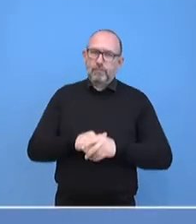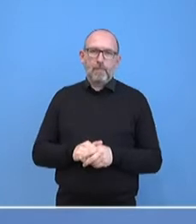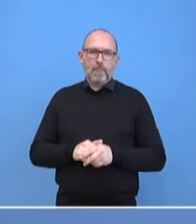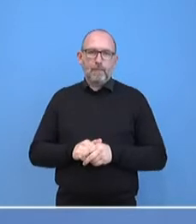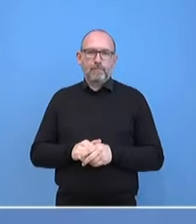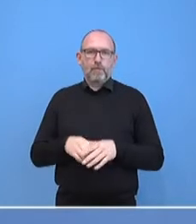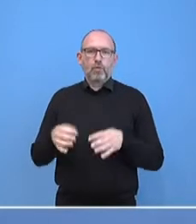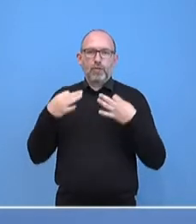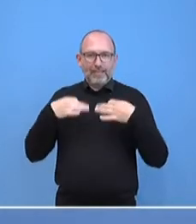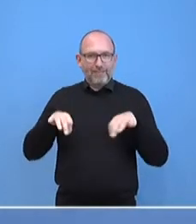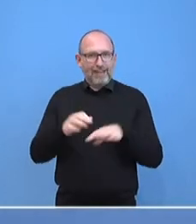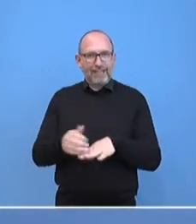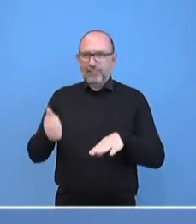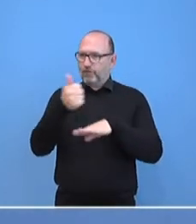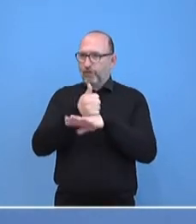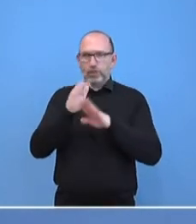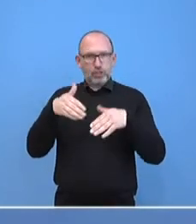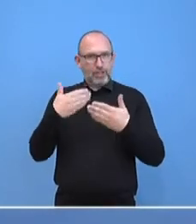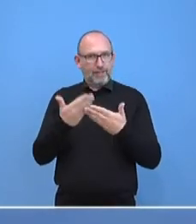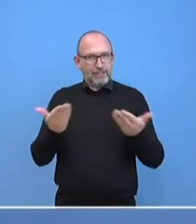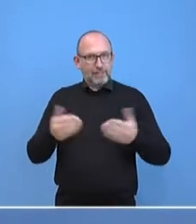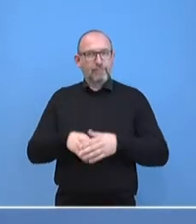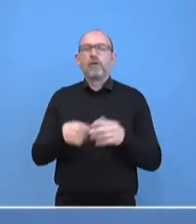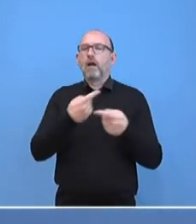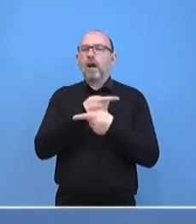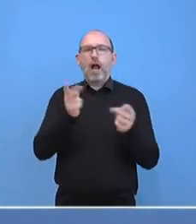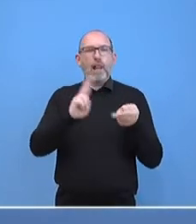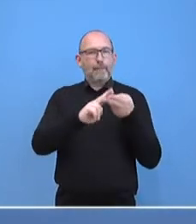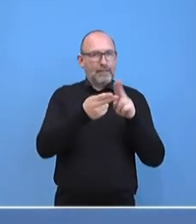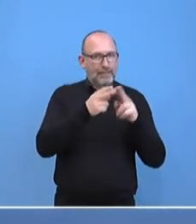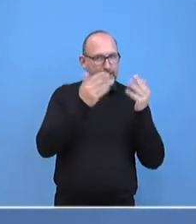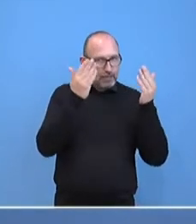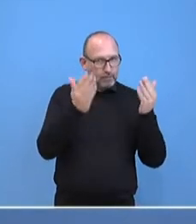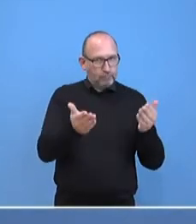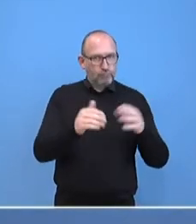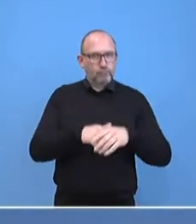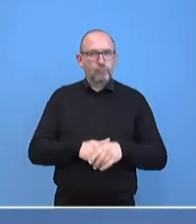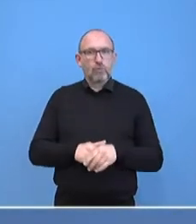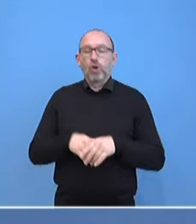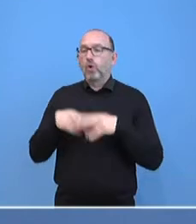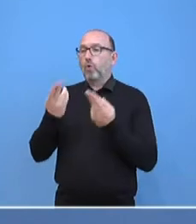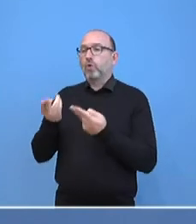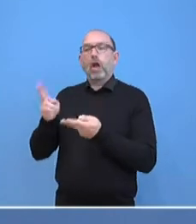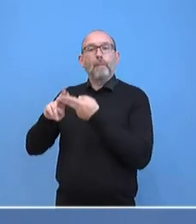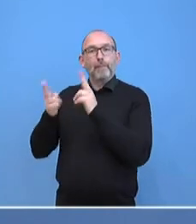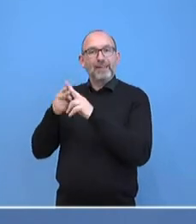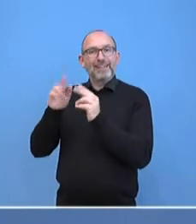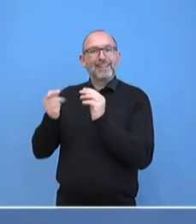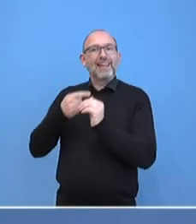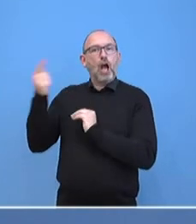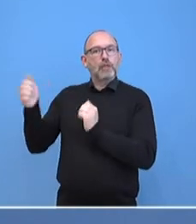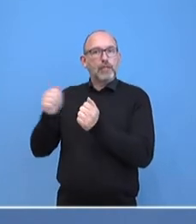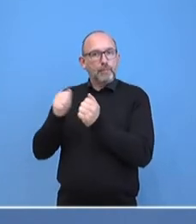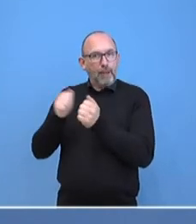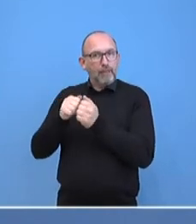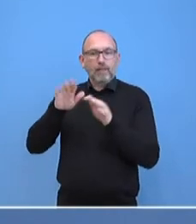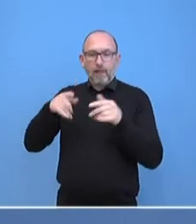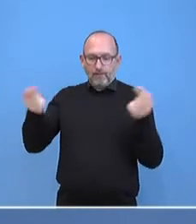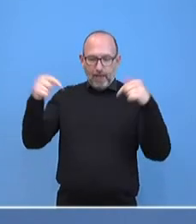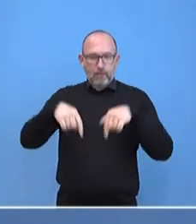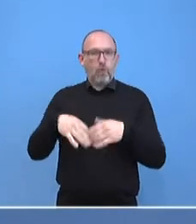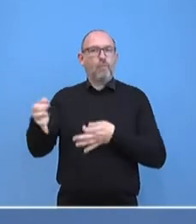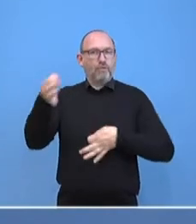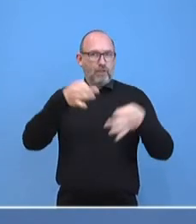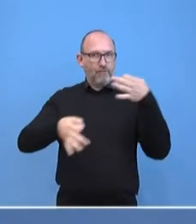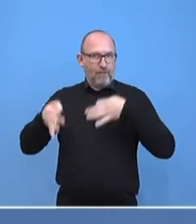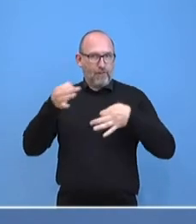hier vom Vorstand aus, dass unsere Mitglieder, sowohl die Mitglieder auch im Verein der Auslandspresse, hier ihre Fragen stellen können.